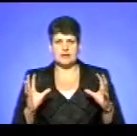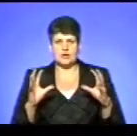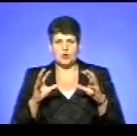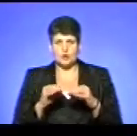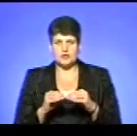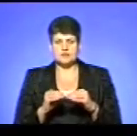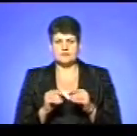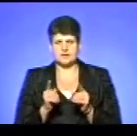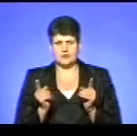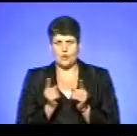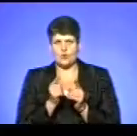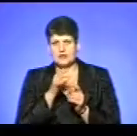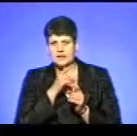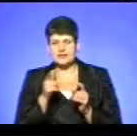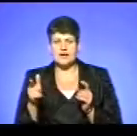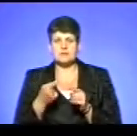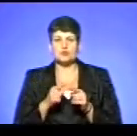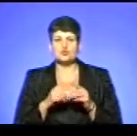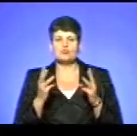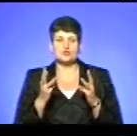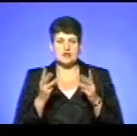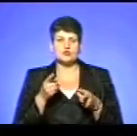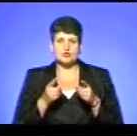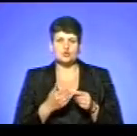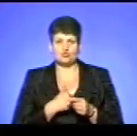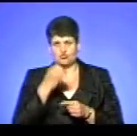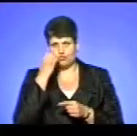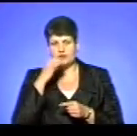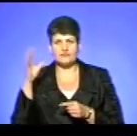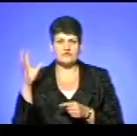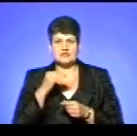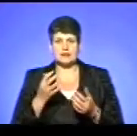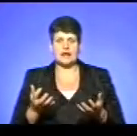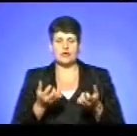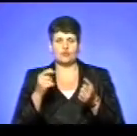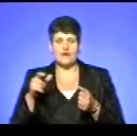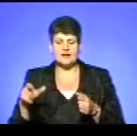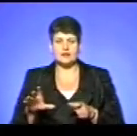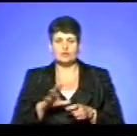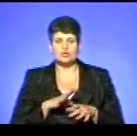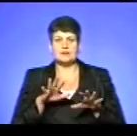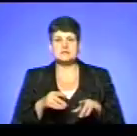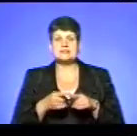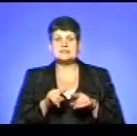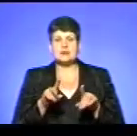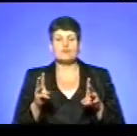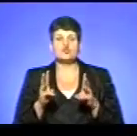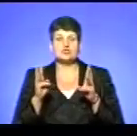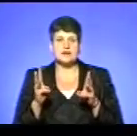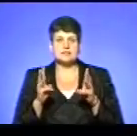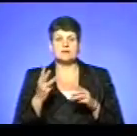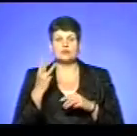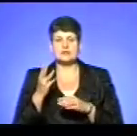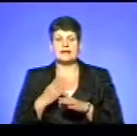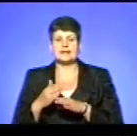короткі терміни і ліквідувати цю пожежу. Дійсно, хотів би подякувати всім рятувальникам, які були на місці цієї даної пожежі, адже три